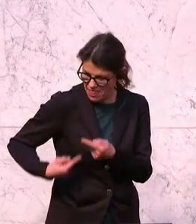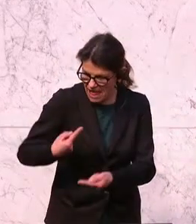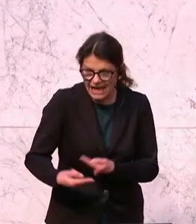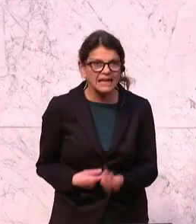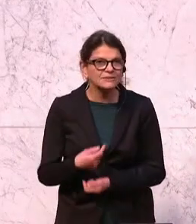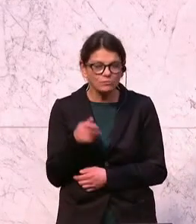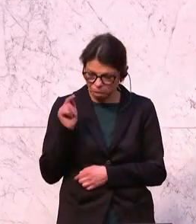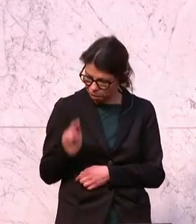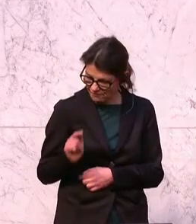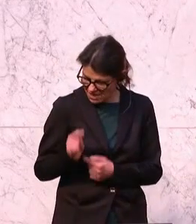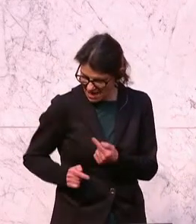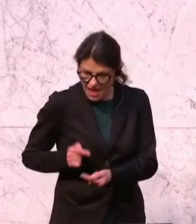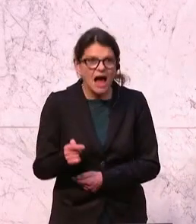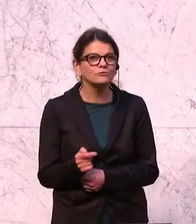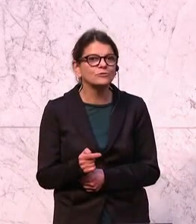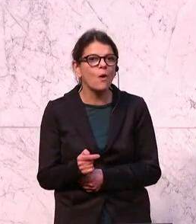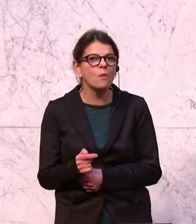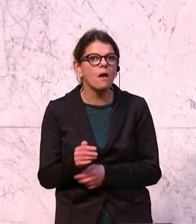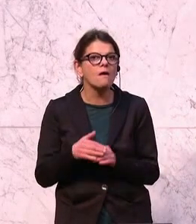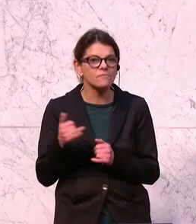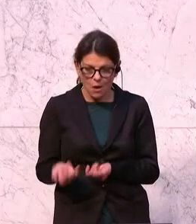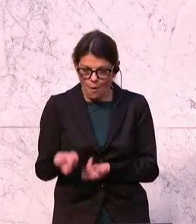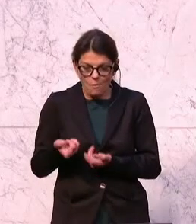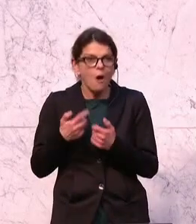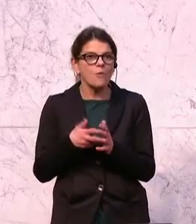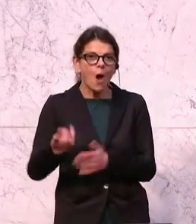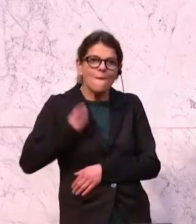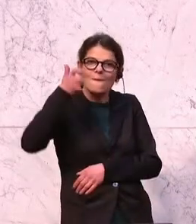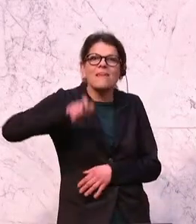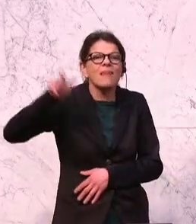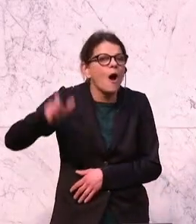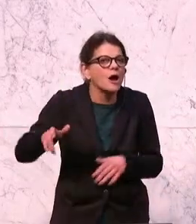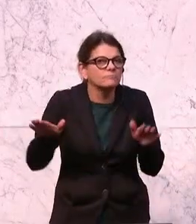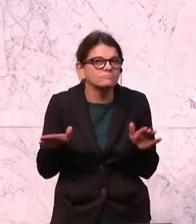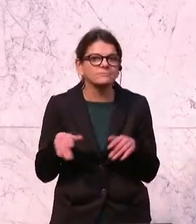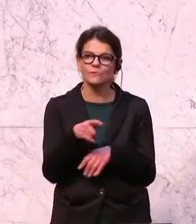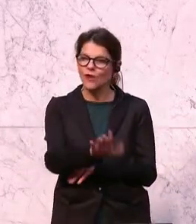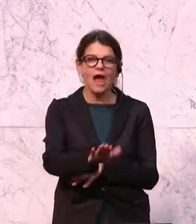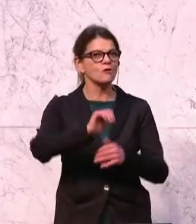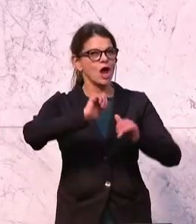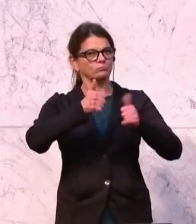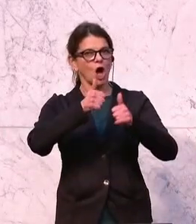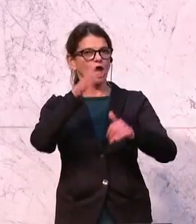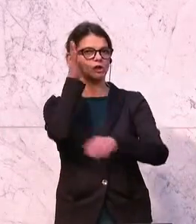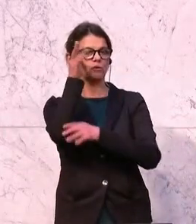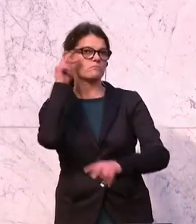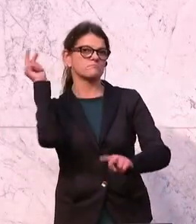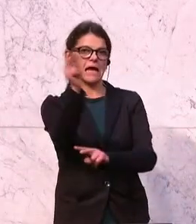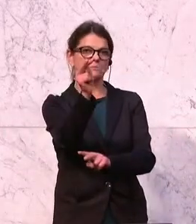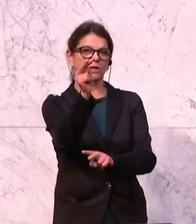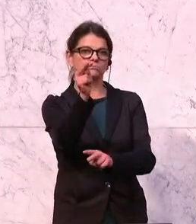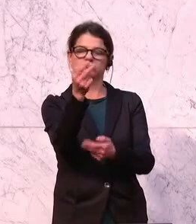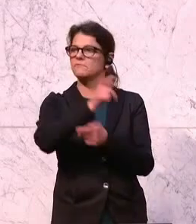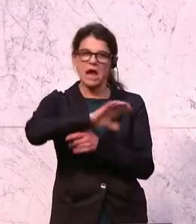dieser Generation, danach kommen nämlich der jungen Leute, ihre sportliche Zukunftsperspektive